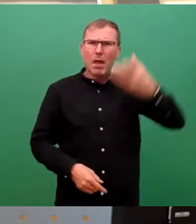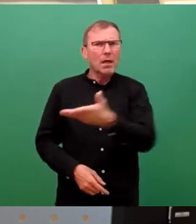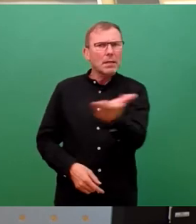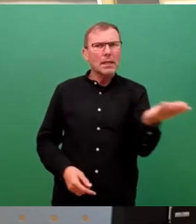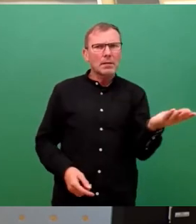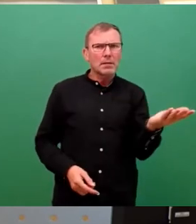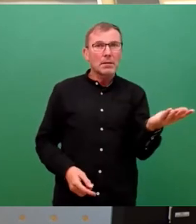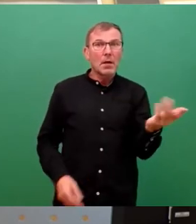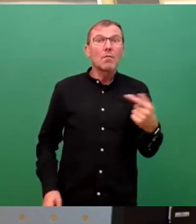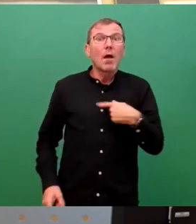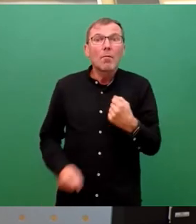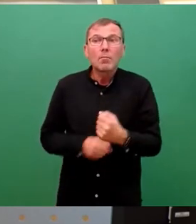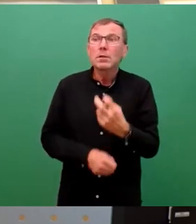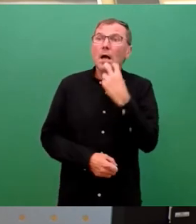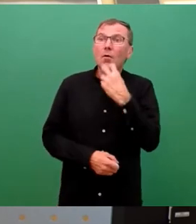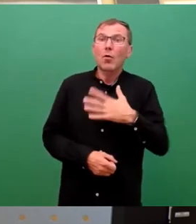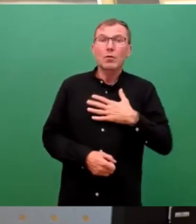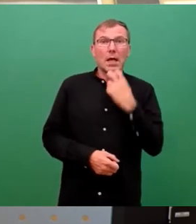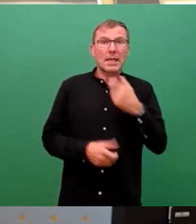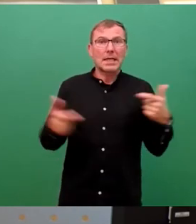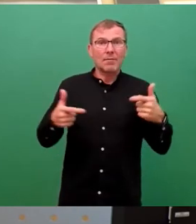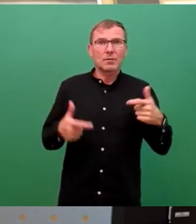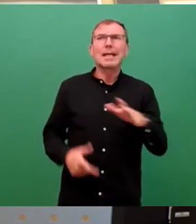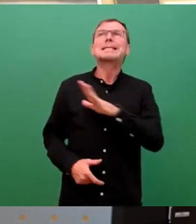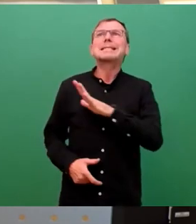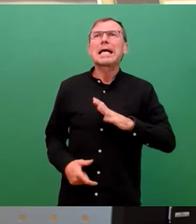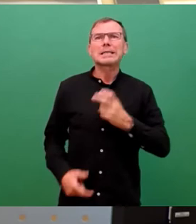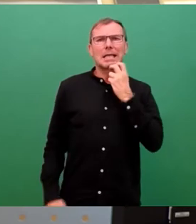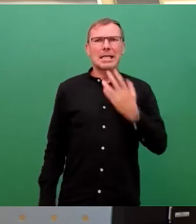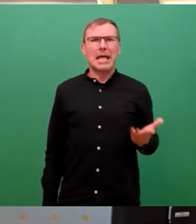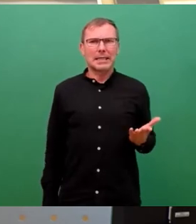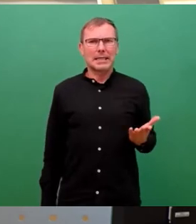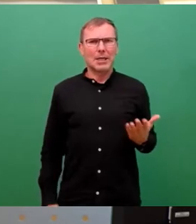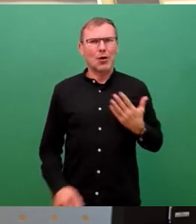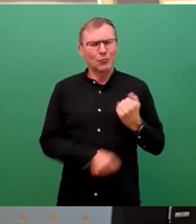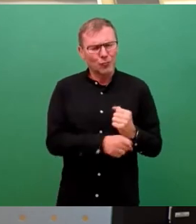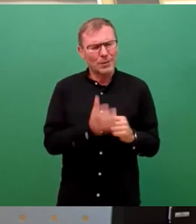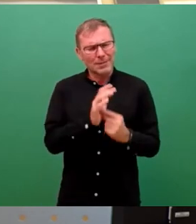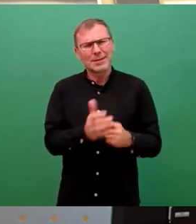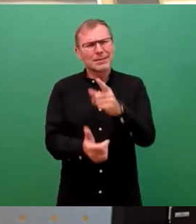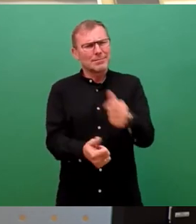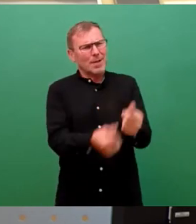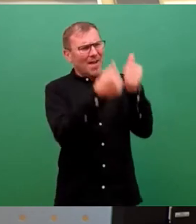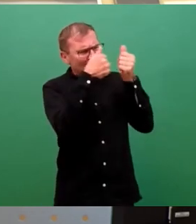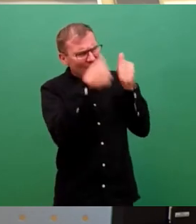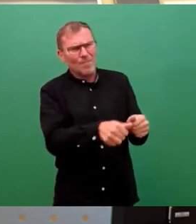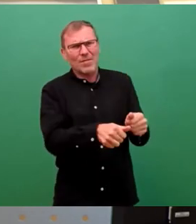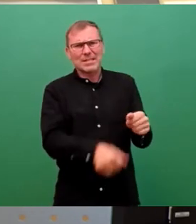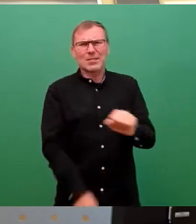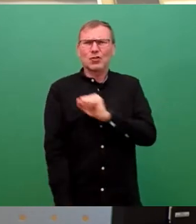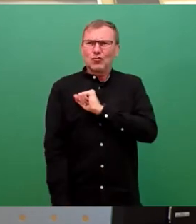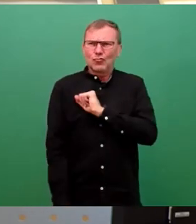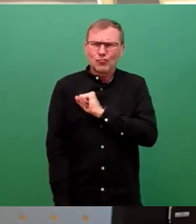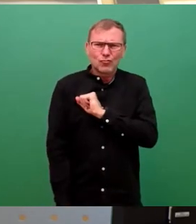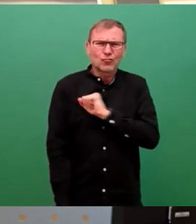unser Energieversorger, die Sachsen Energie, die hat schon darauf hingewiesen, in die Pflicht genommen werden, zum raschen Ausbau der